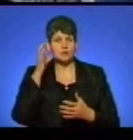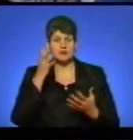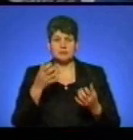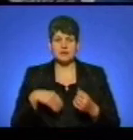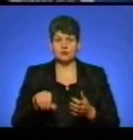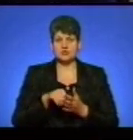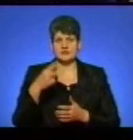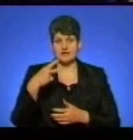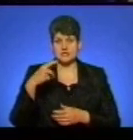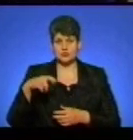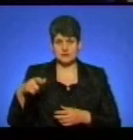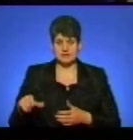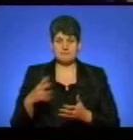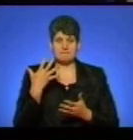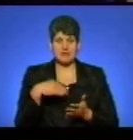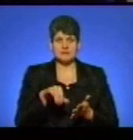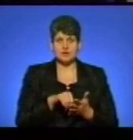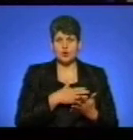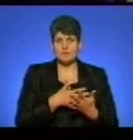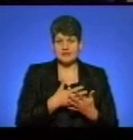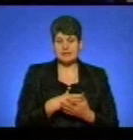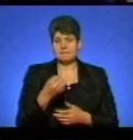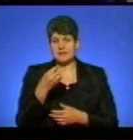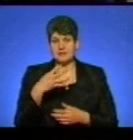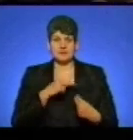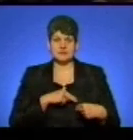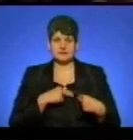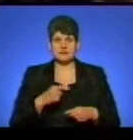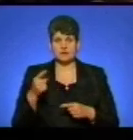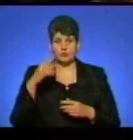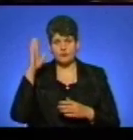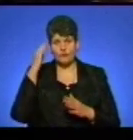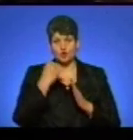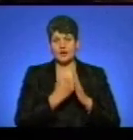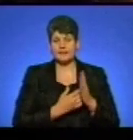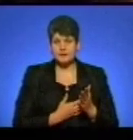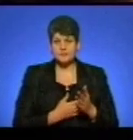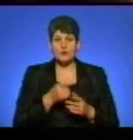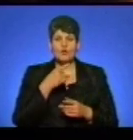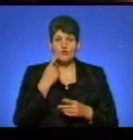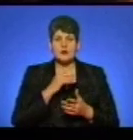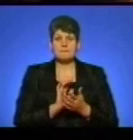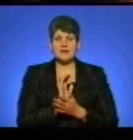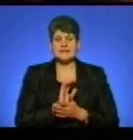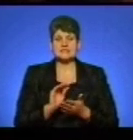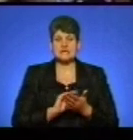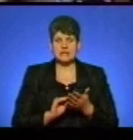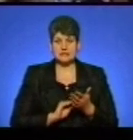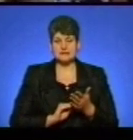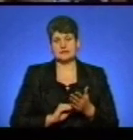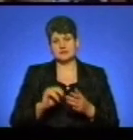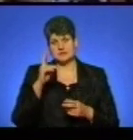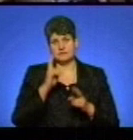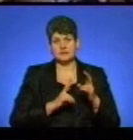20 осіб – 5 представників громадськості та 15 працівників «Тернопільводоканалу», каже прес-секретар комунального підприємства